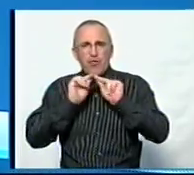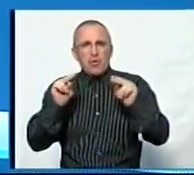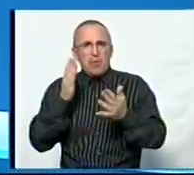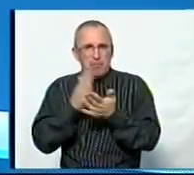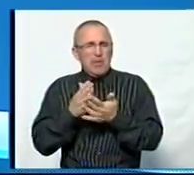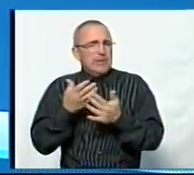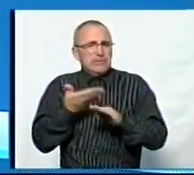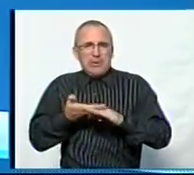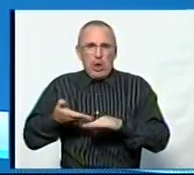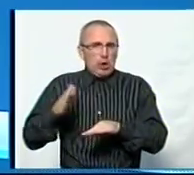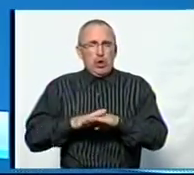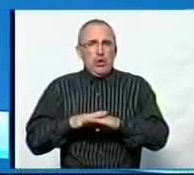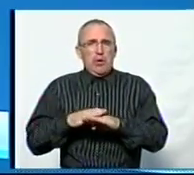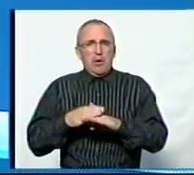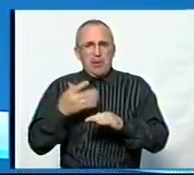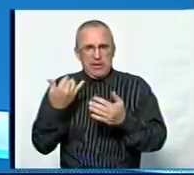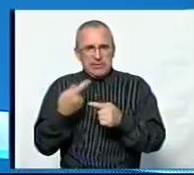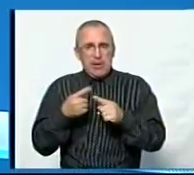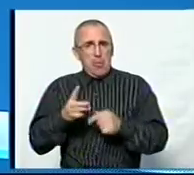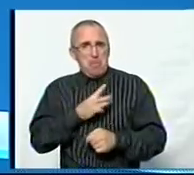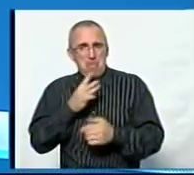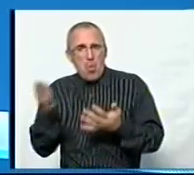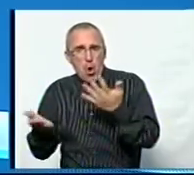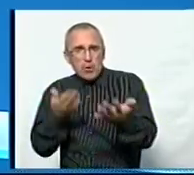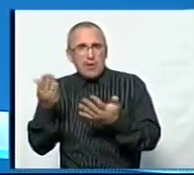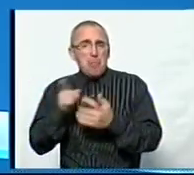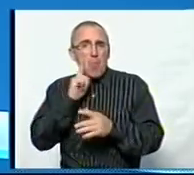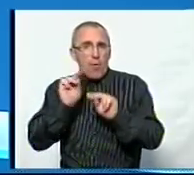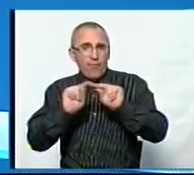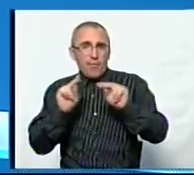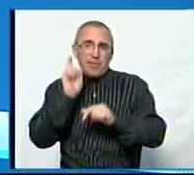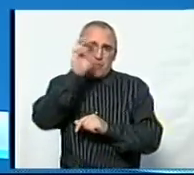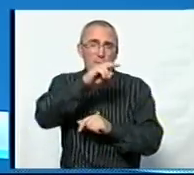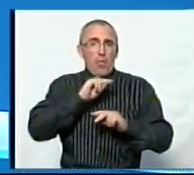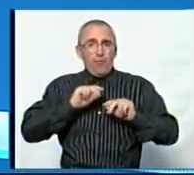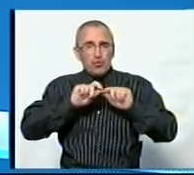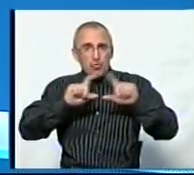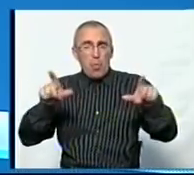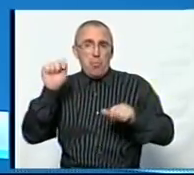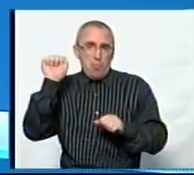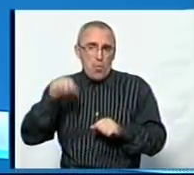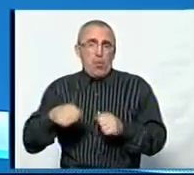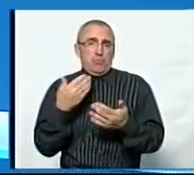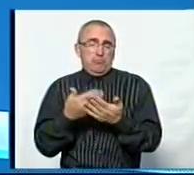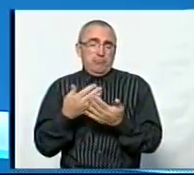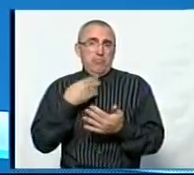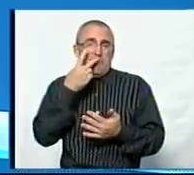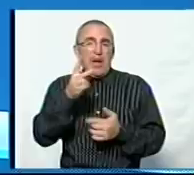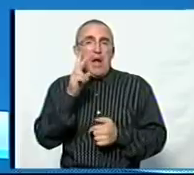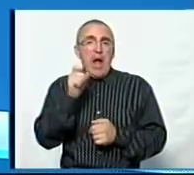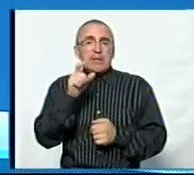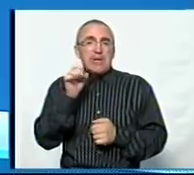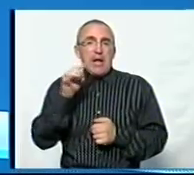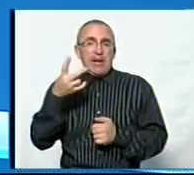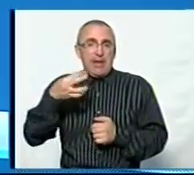найбільш критичною, це, навпаки, мотивуючий фактор для молодих вчителів іти працювати в школу. Отже, вони можуть, як ми бачили у казерні,